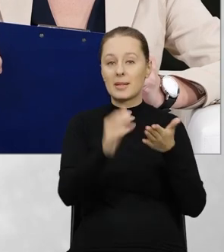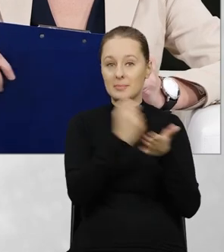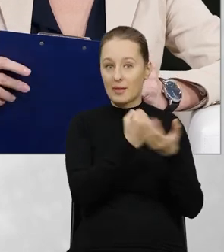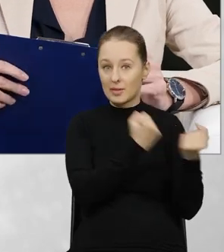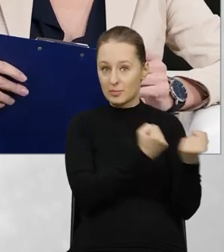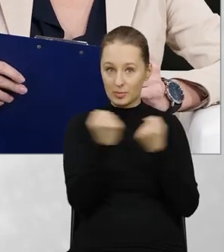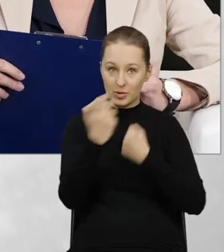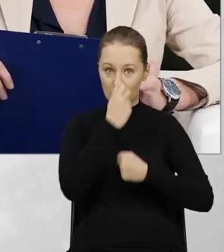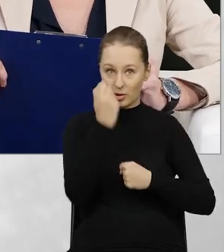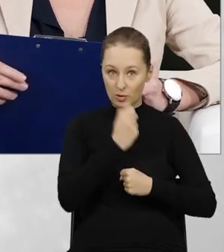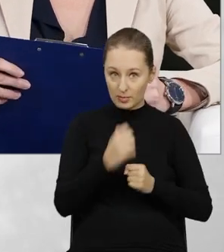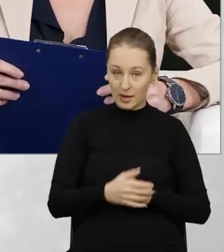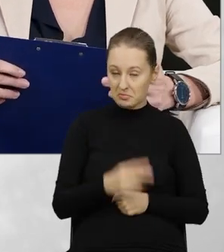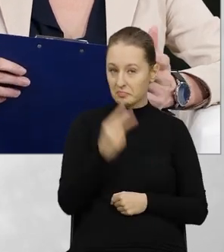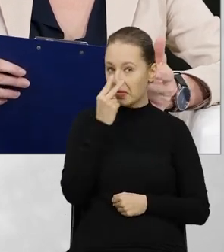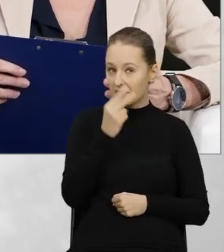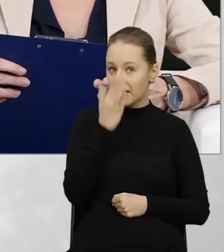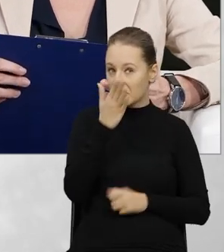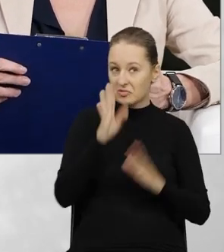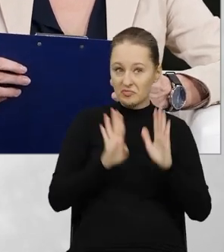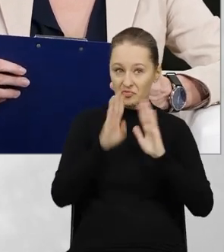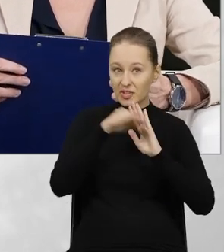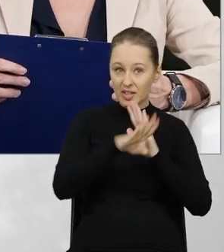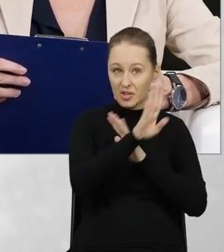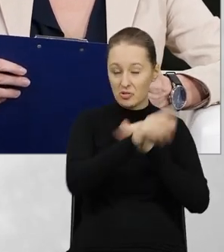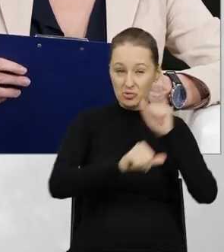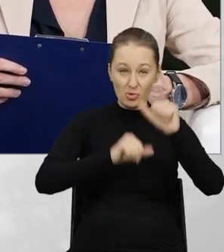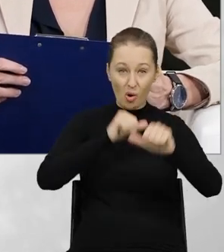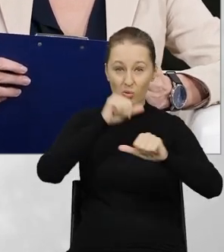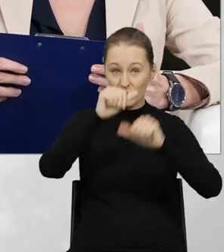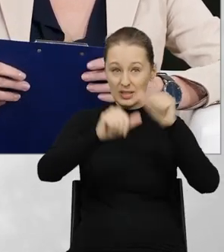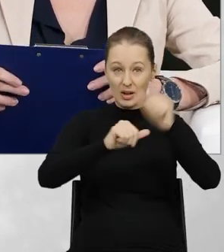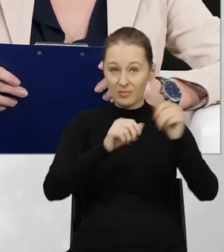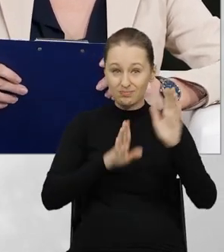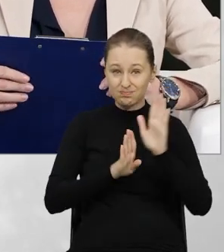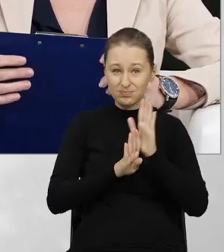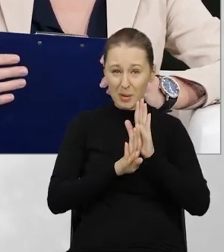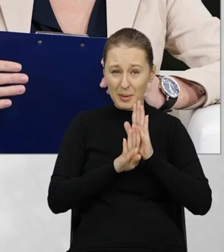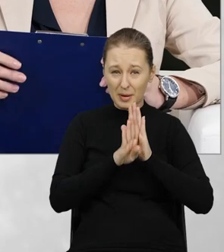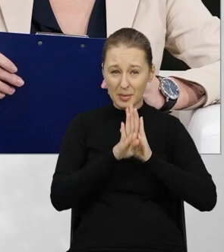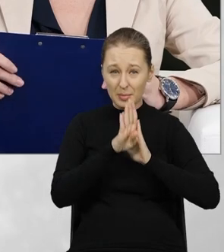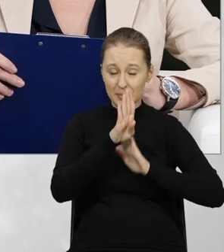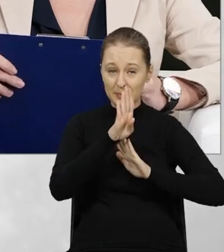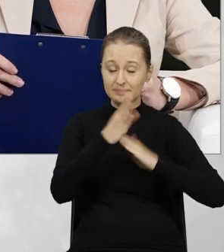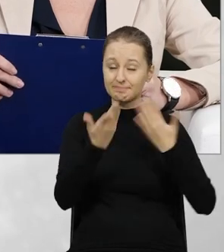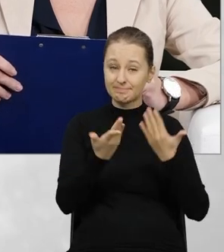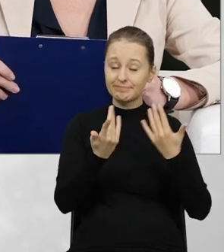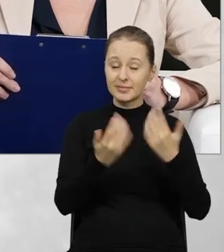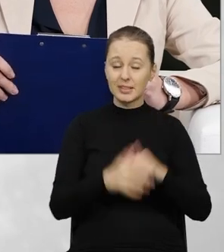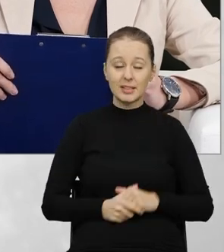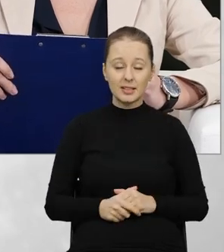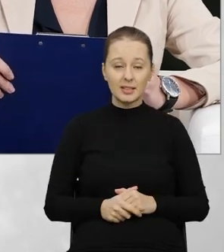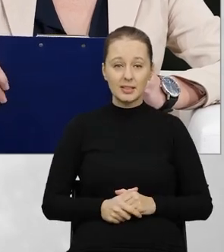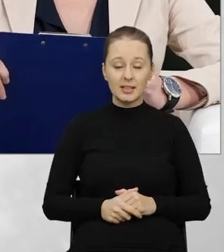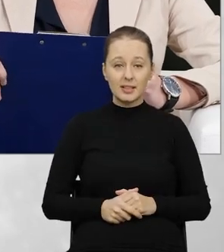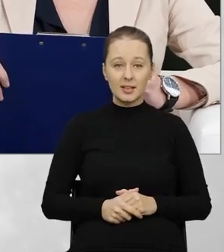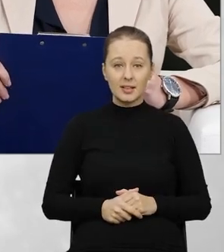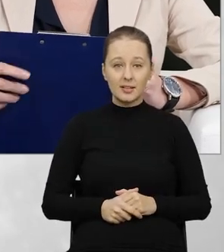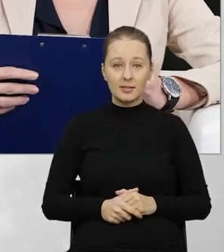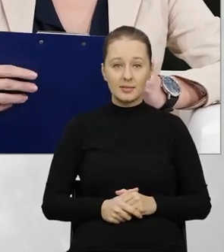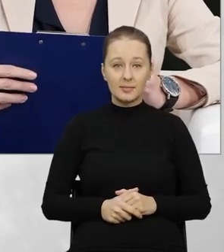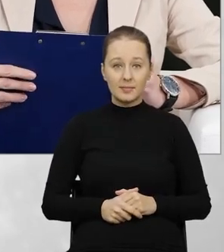przemieszczania odpadów. Także no jak widzimy tutaj z roku na rok, no wzrasta ta liczba ujawnianych przypadków.